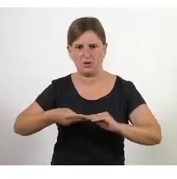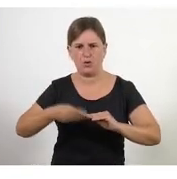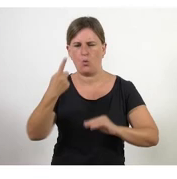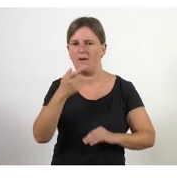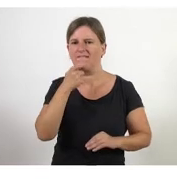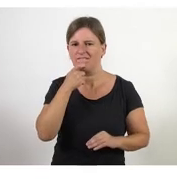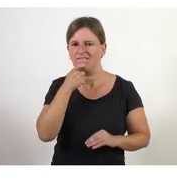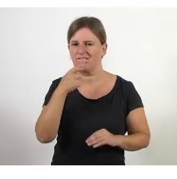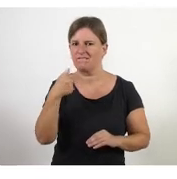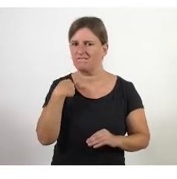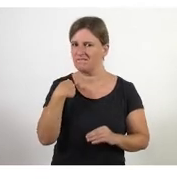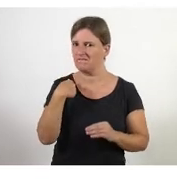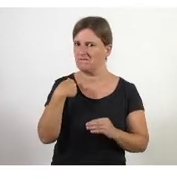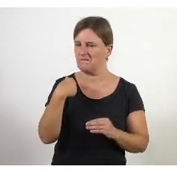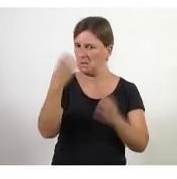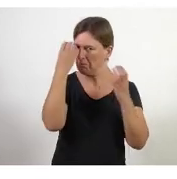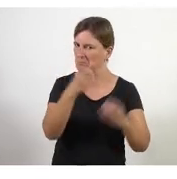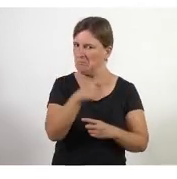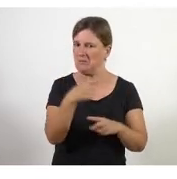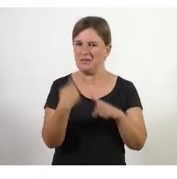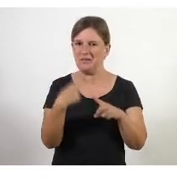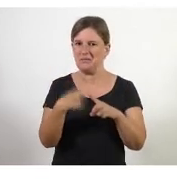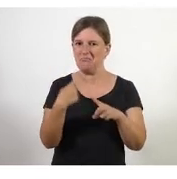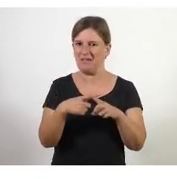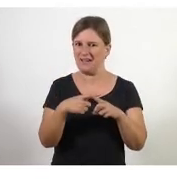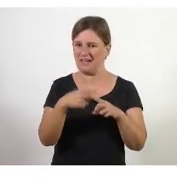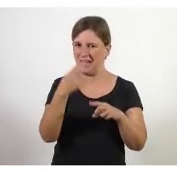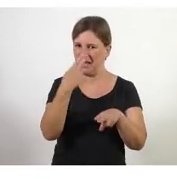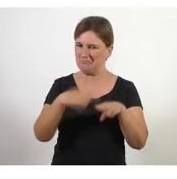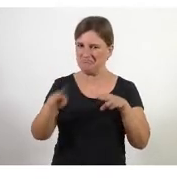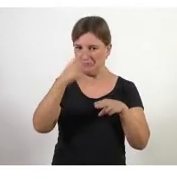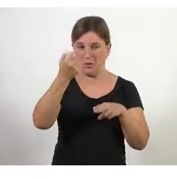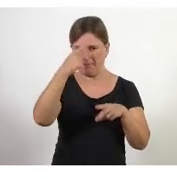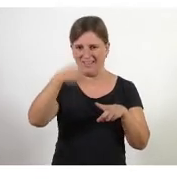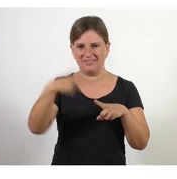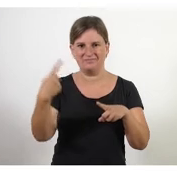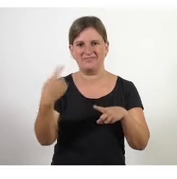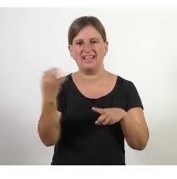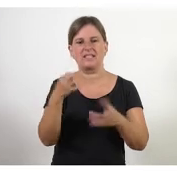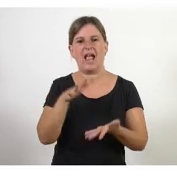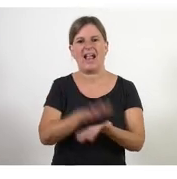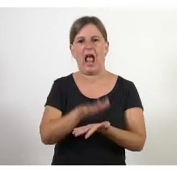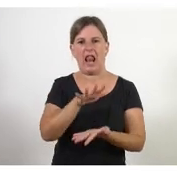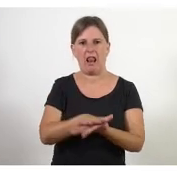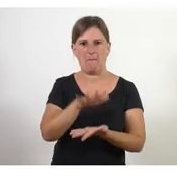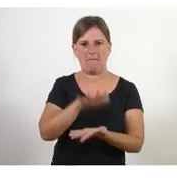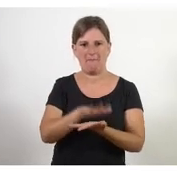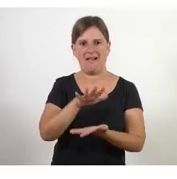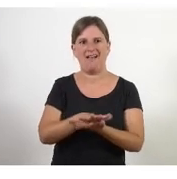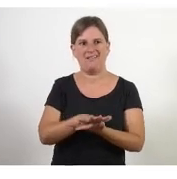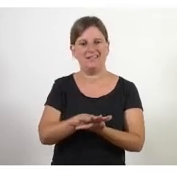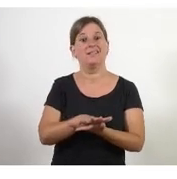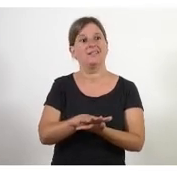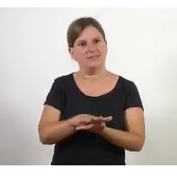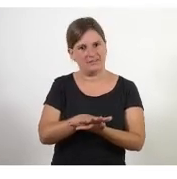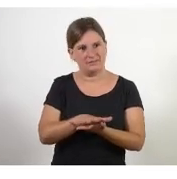agradat i que m'ha cridat una mica l'atenció perquè sortia una mica de la resta de coses que s'anaven comentant que és calma agafar una mica de